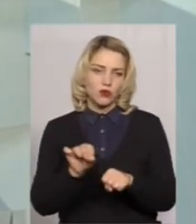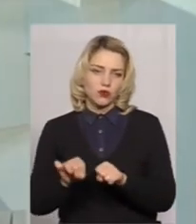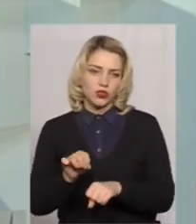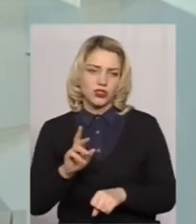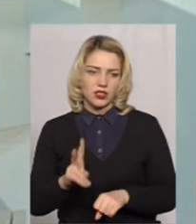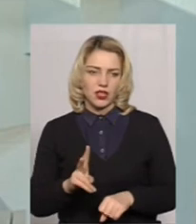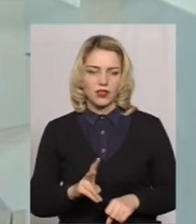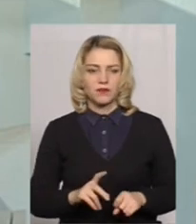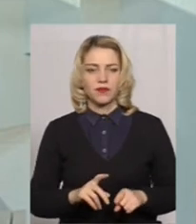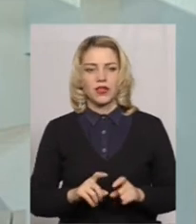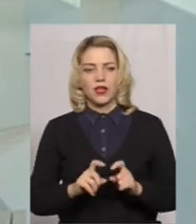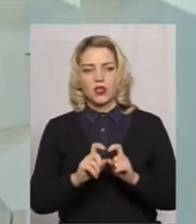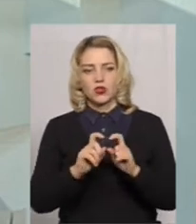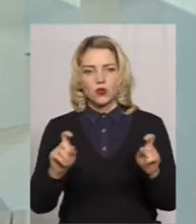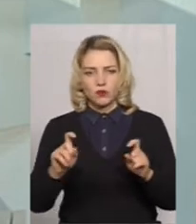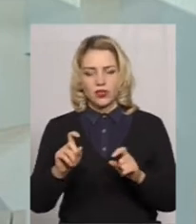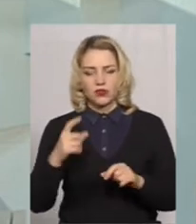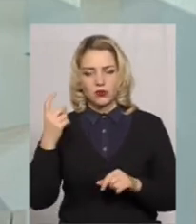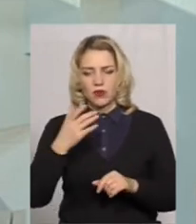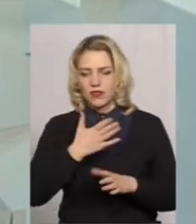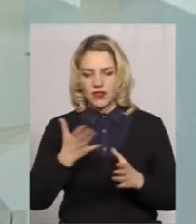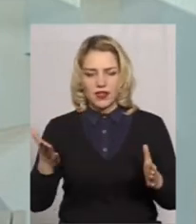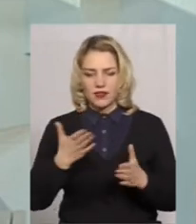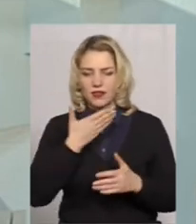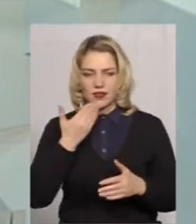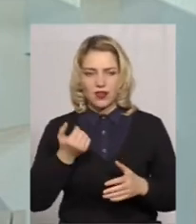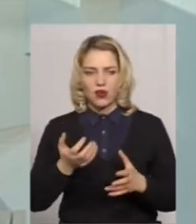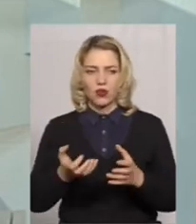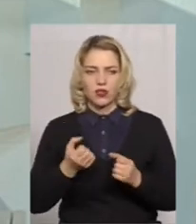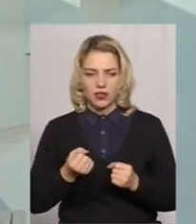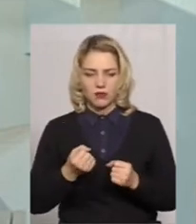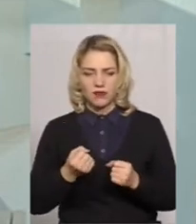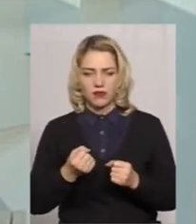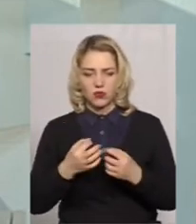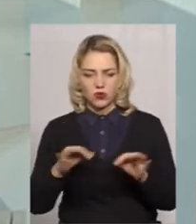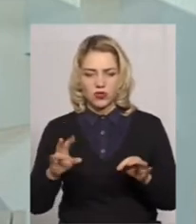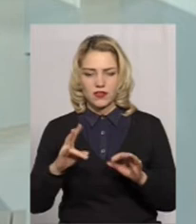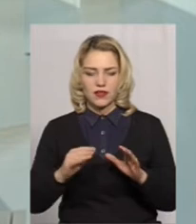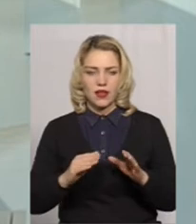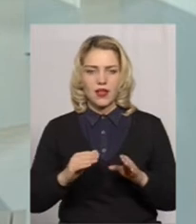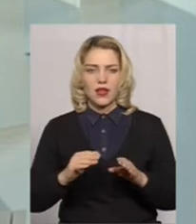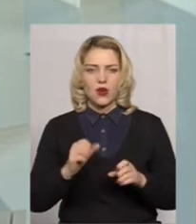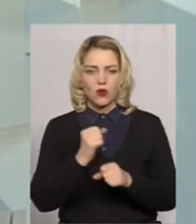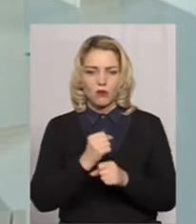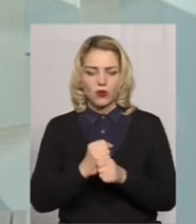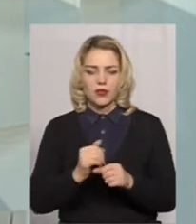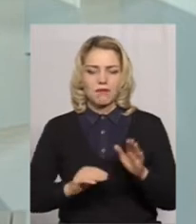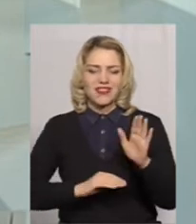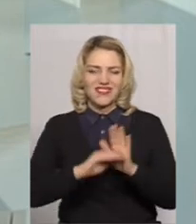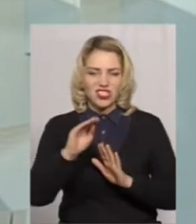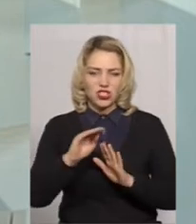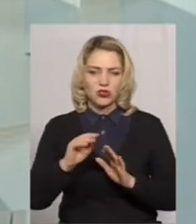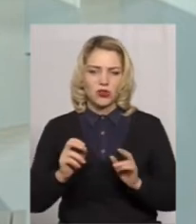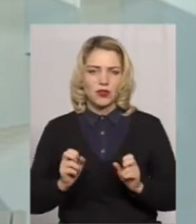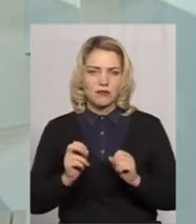суб'єкт господарювання не отримав дозвіл на виконання робіт підвищеної небезпеки або експлуатацію обладнання підвищеної небезпеки. Що таке обладнання